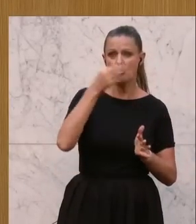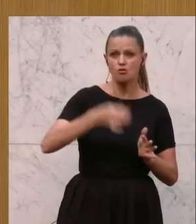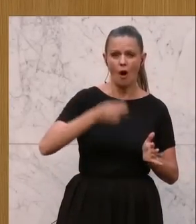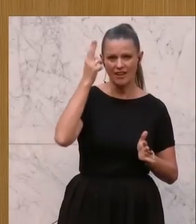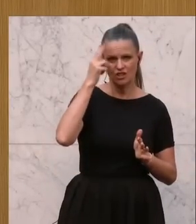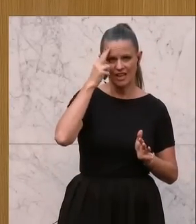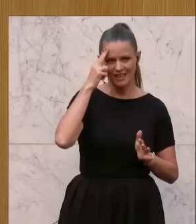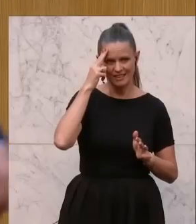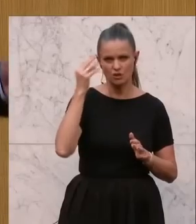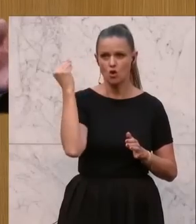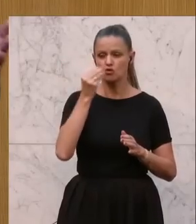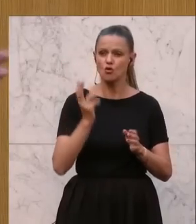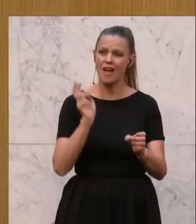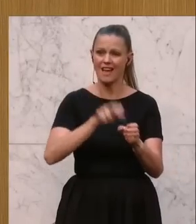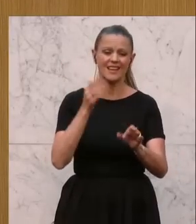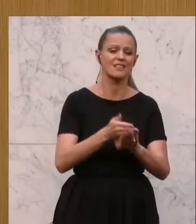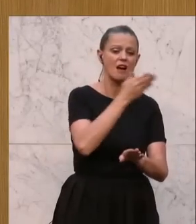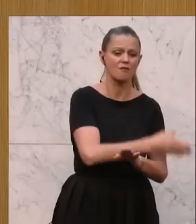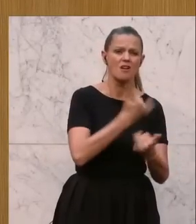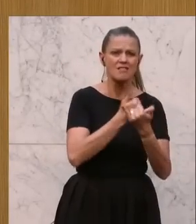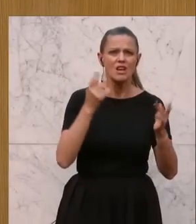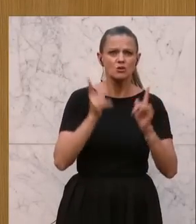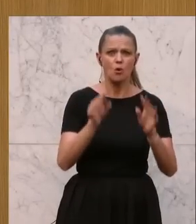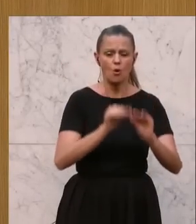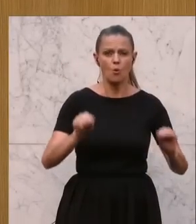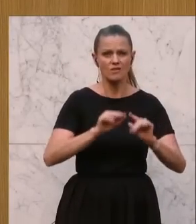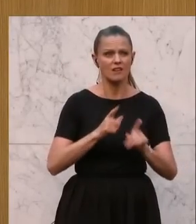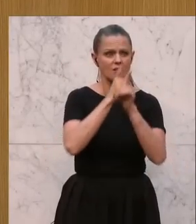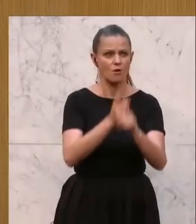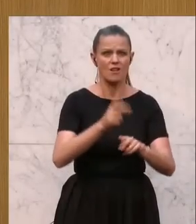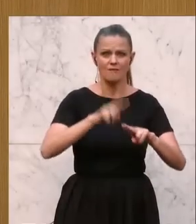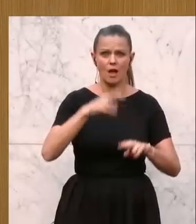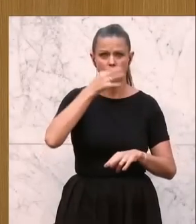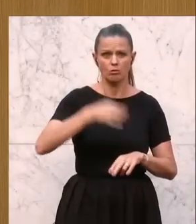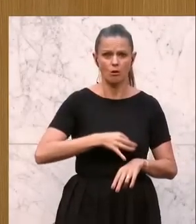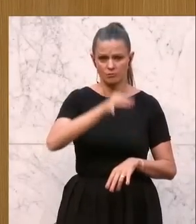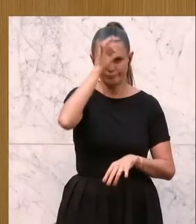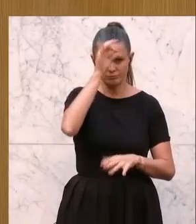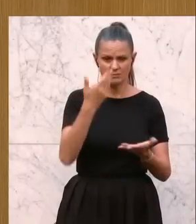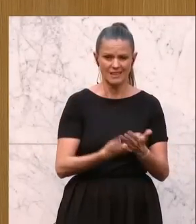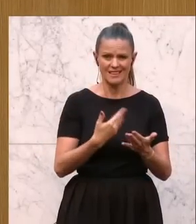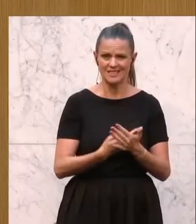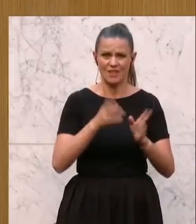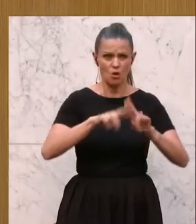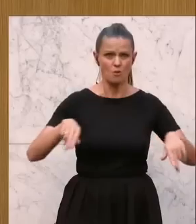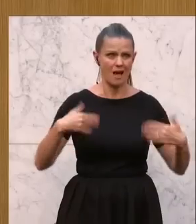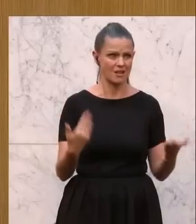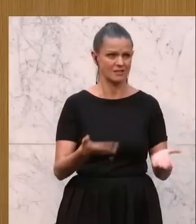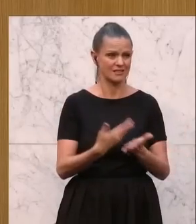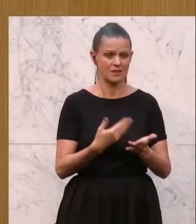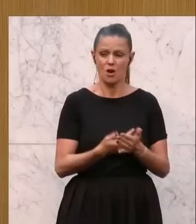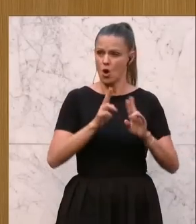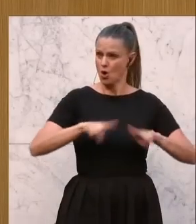vor Schuleintritt. Wie soll ich denn den Unterricht folgen können, wenn ich Deutsch nicht kenne? Das sind doch Normalitäten und diese